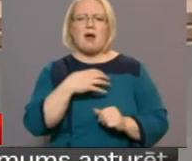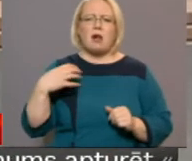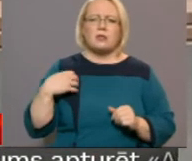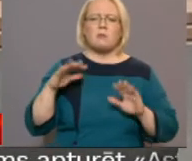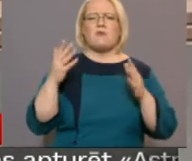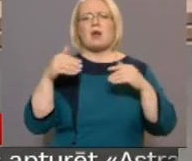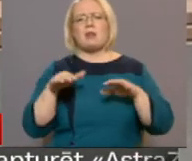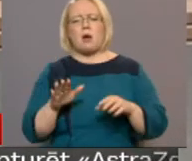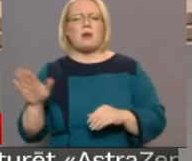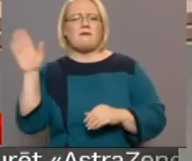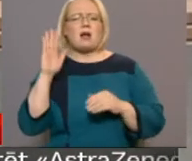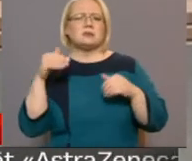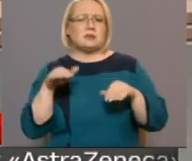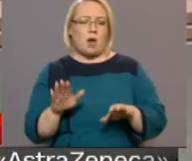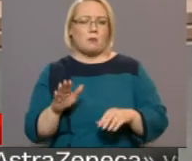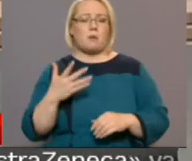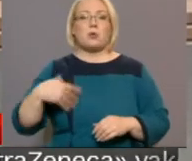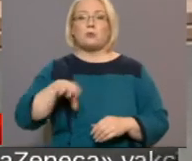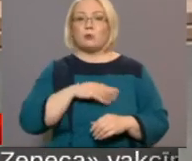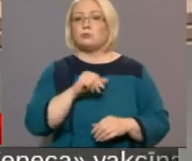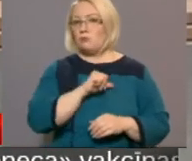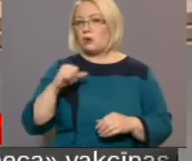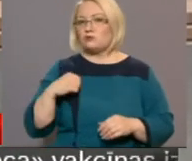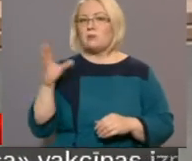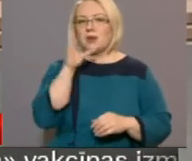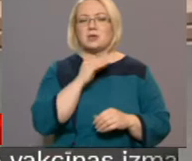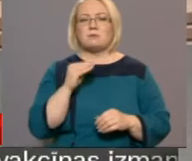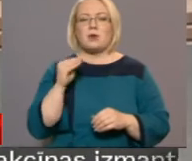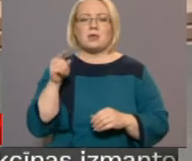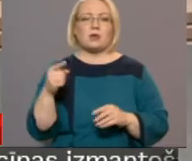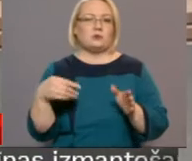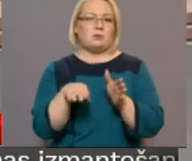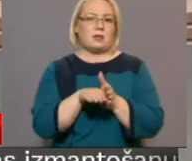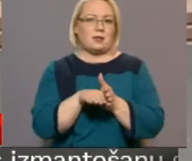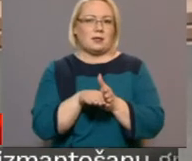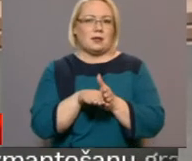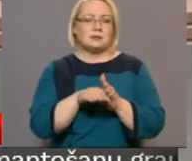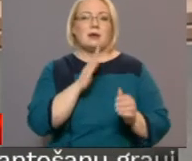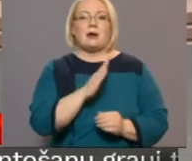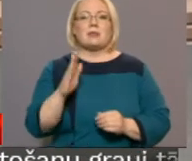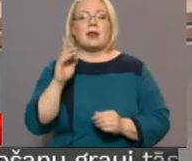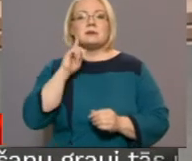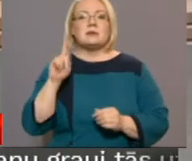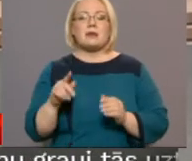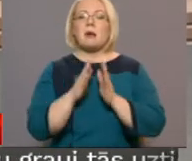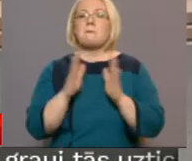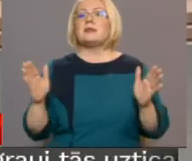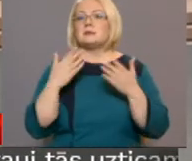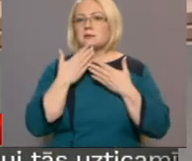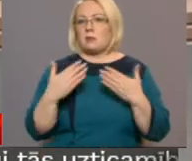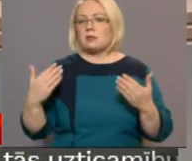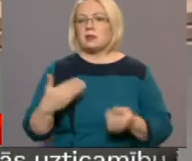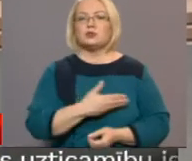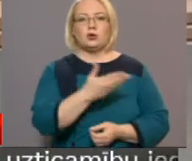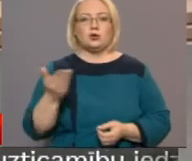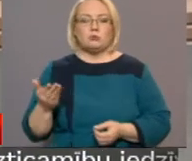lēmumiem, valsts lēmumiem, bet mums pašiem ir iespējas tur piedalīties. Katrā ziņā milzīgs paldies jums